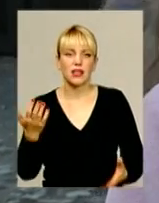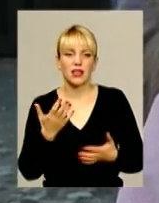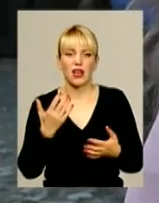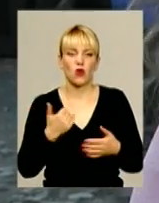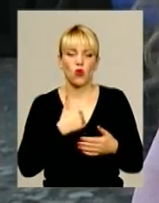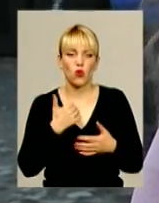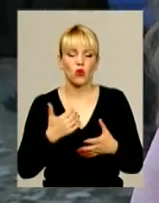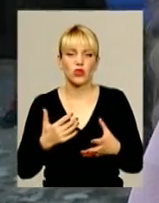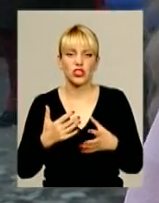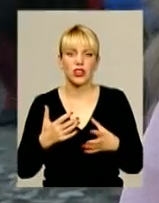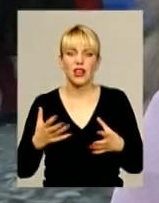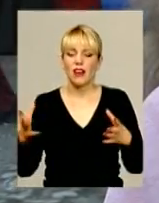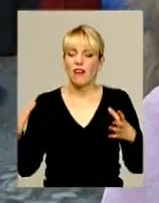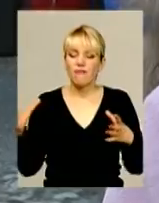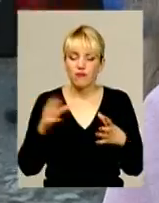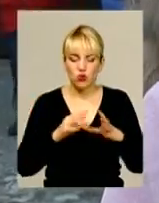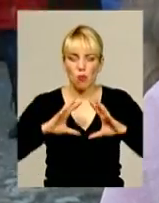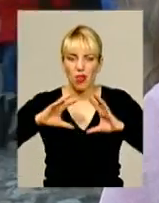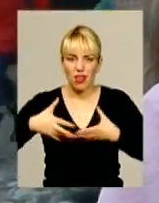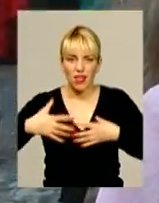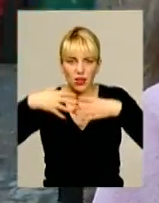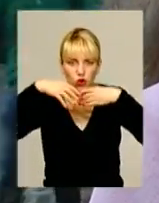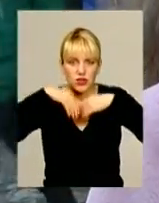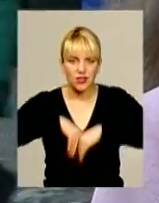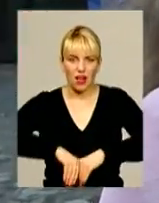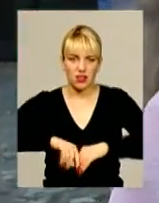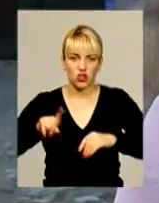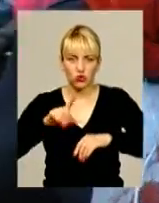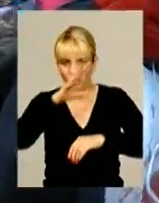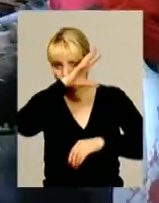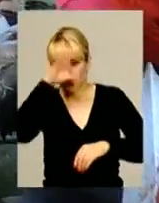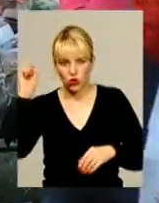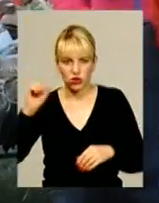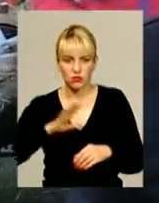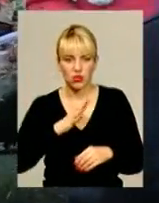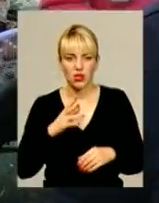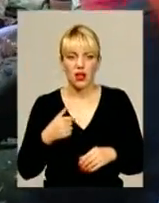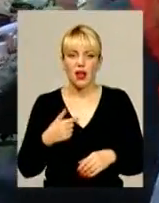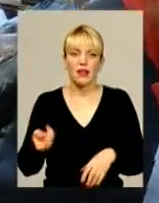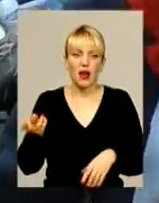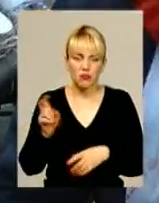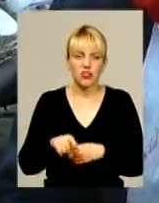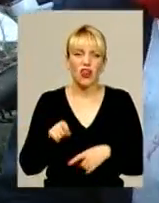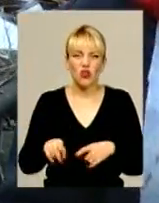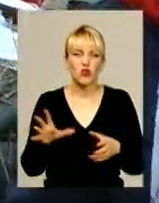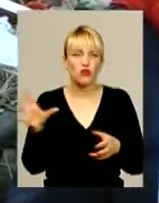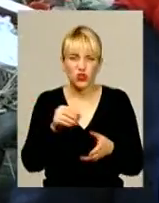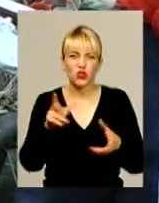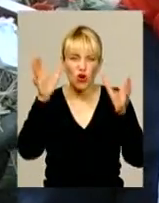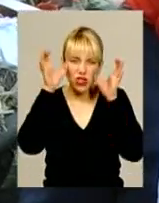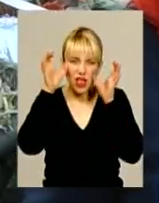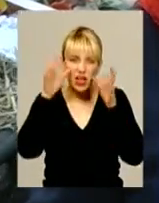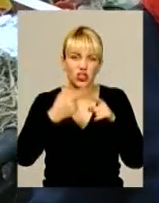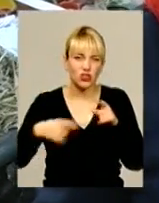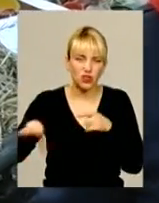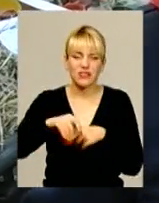захлеснути всю планету, щоб вона була вся поглинута вночі. Прийшла всю нечість, ось так всю